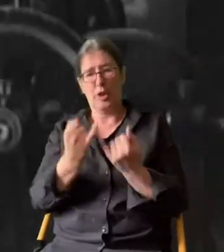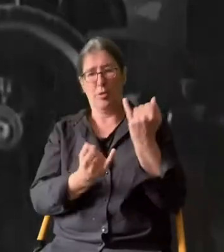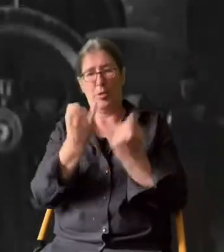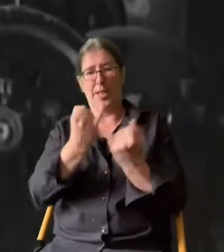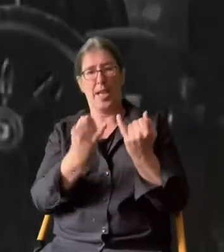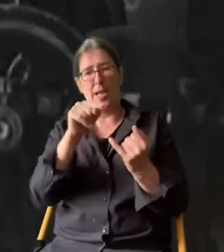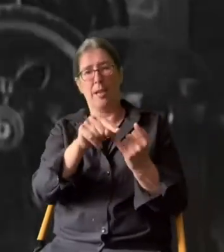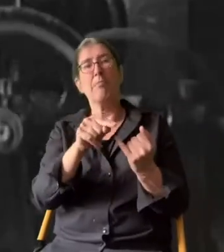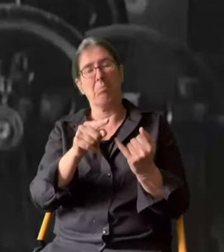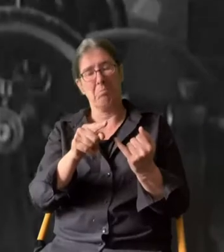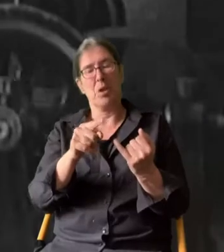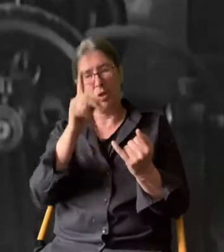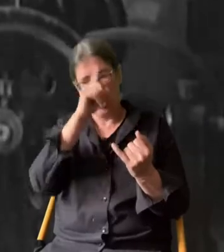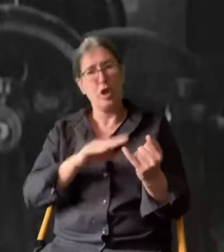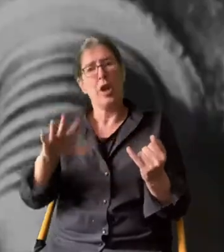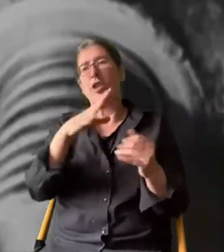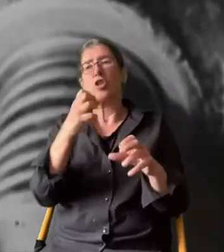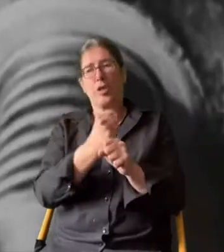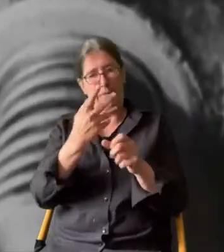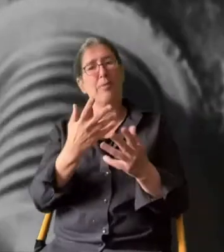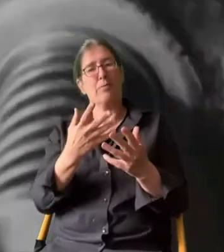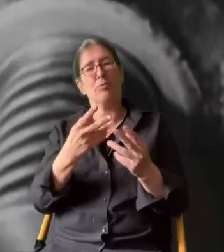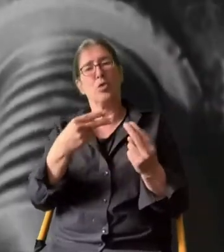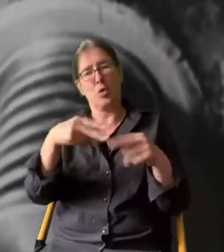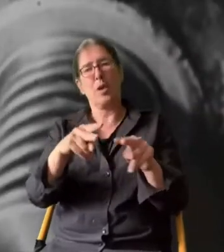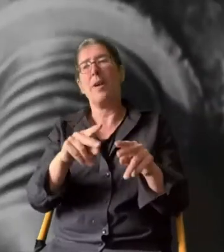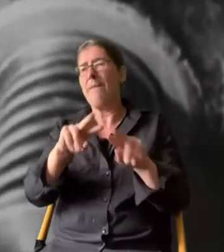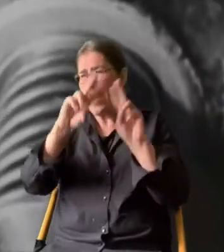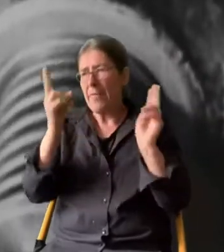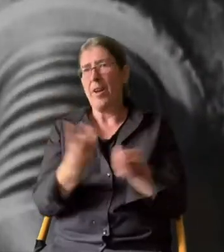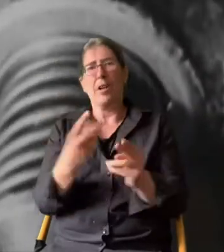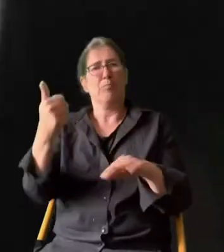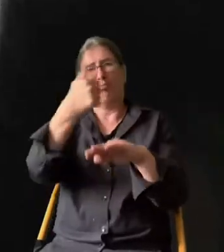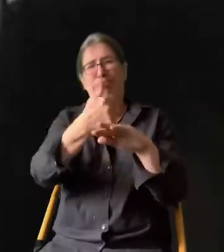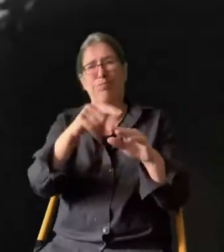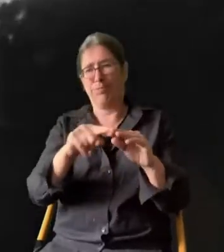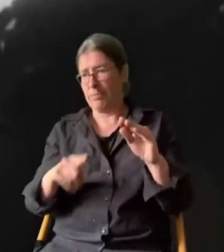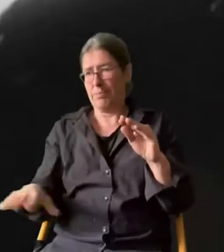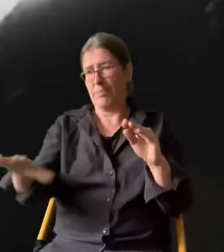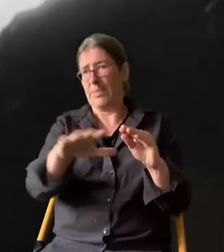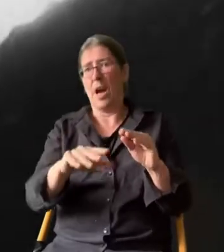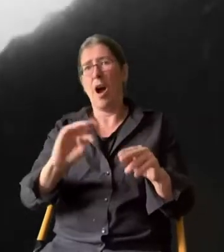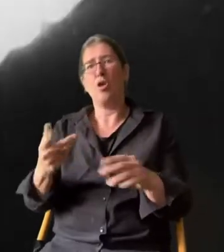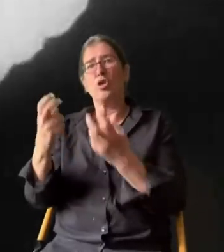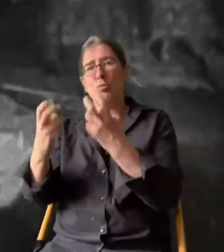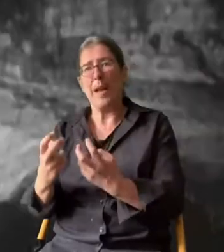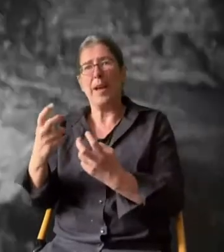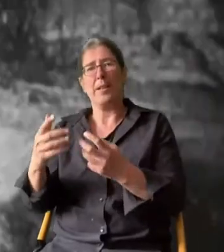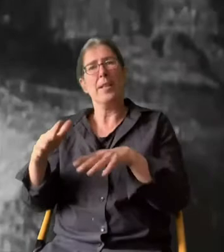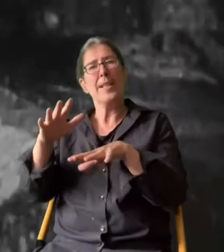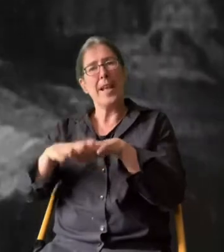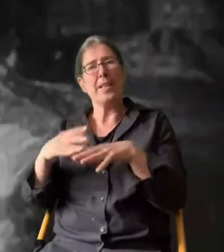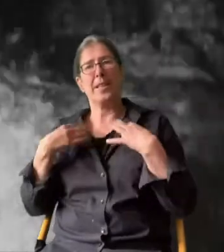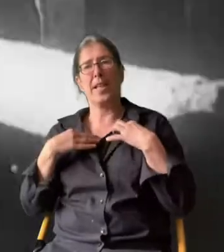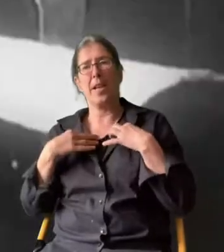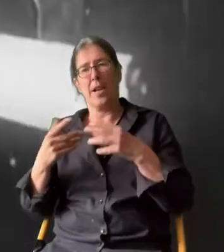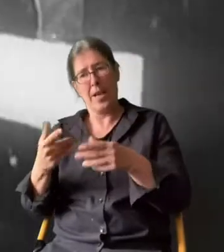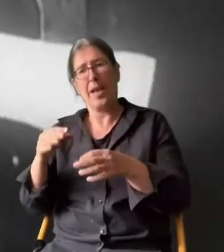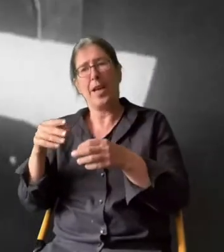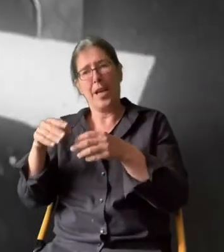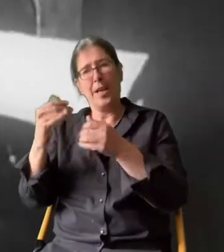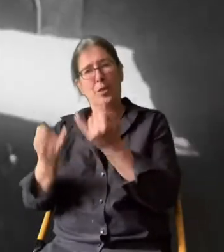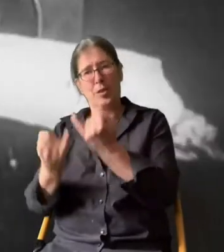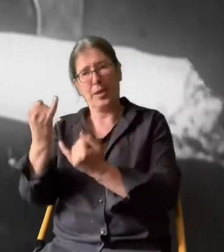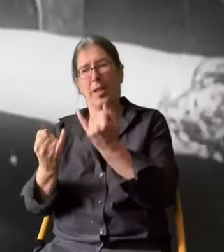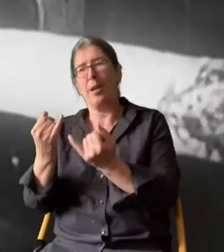Industrie gewinnt Deutschland seine weltweit führende Position zurück. Auch in der Schwer- und Textilindustrie kann die Produktion